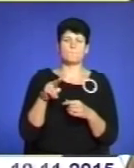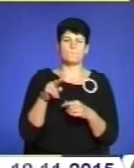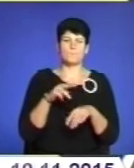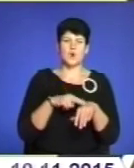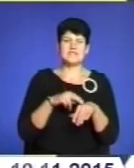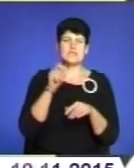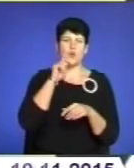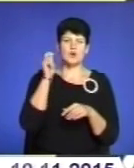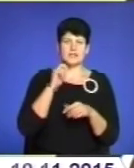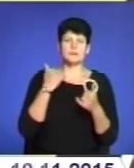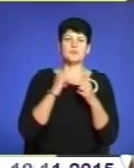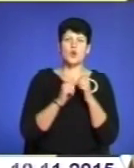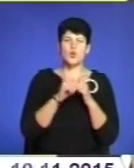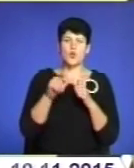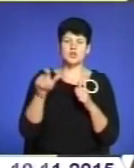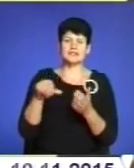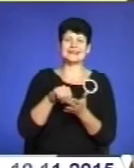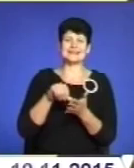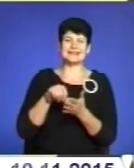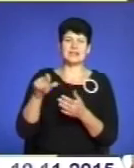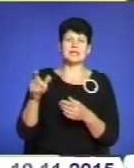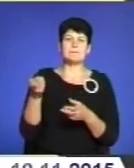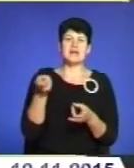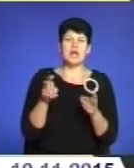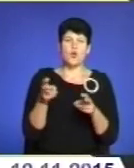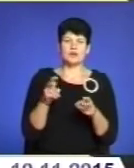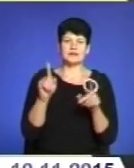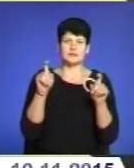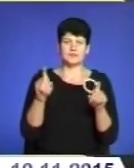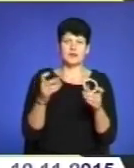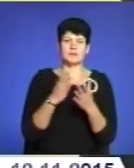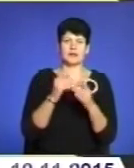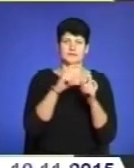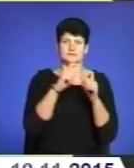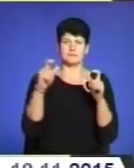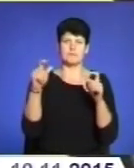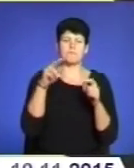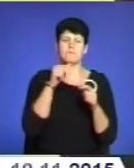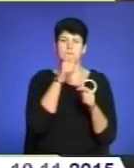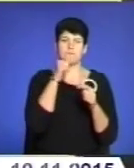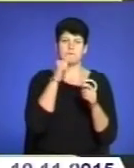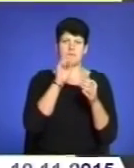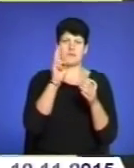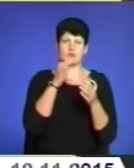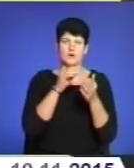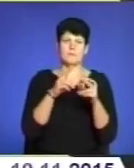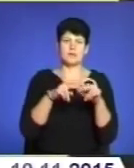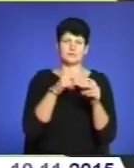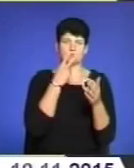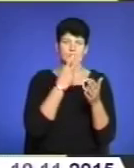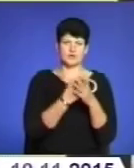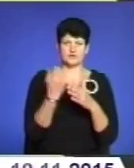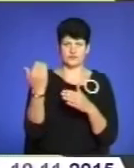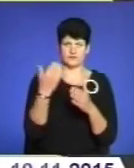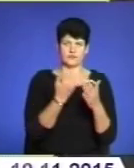Тобто кожен кандидат, який приходить на тестування, він получає логін і пароль, тобто пред'являє паспорт, саме це